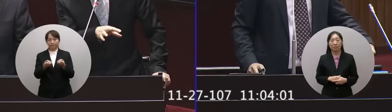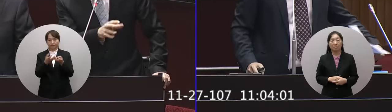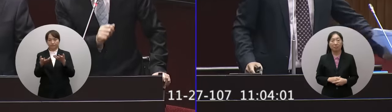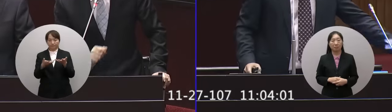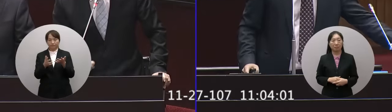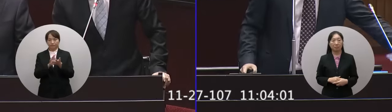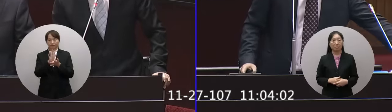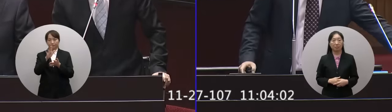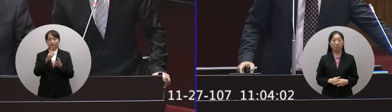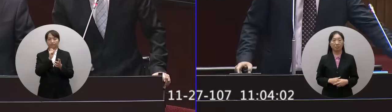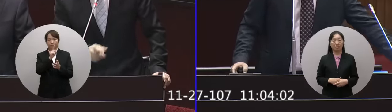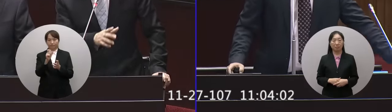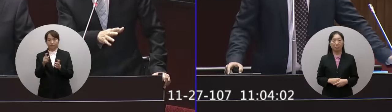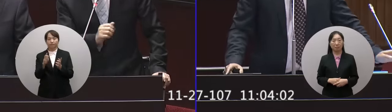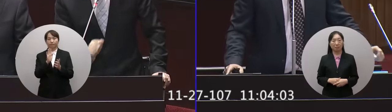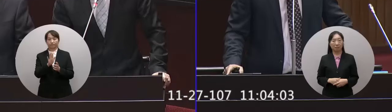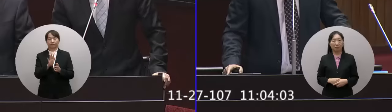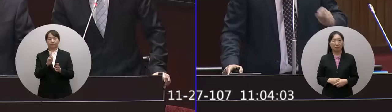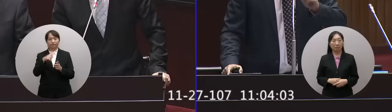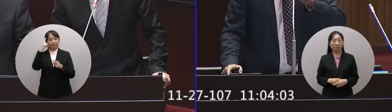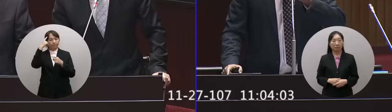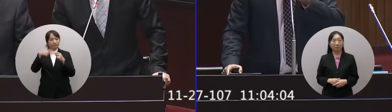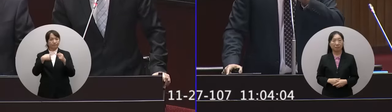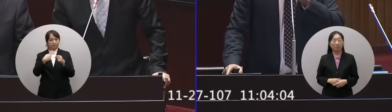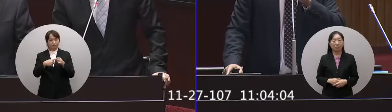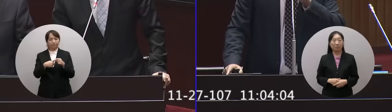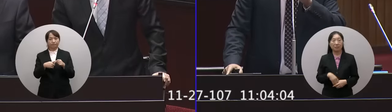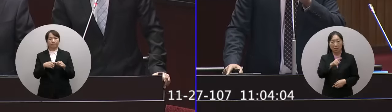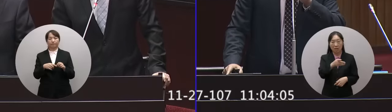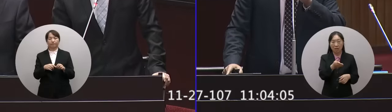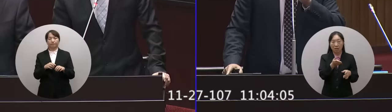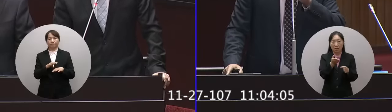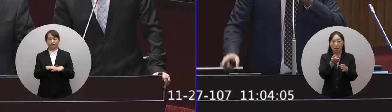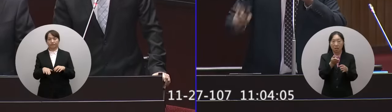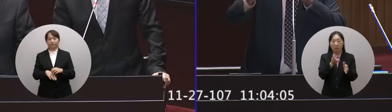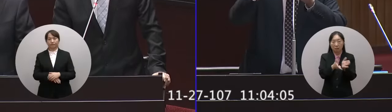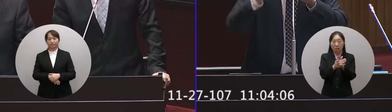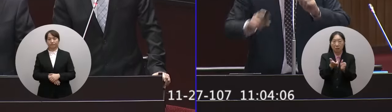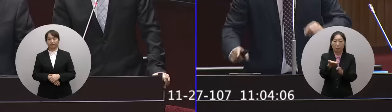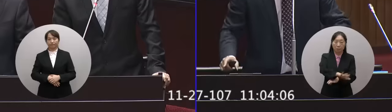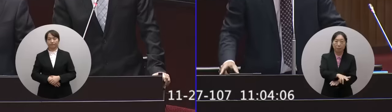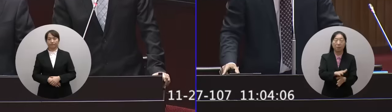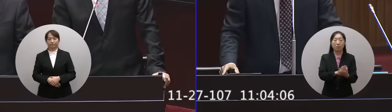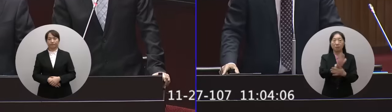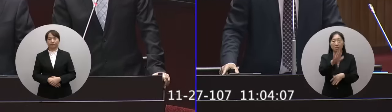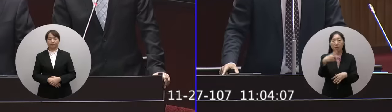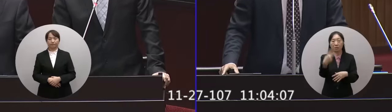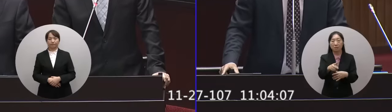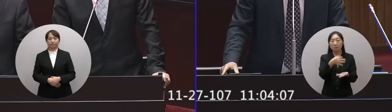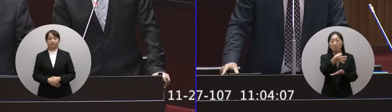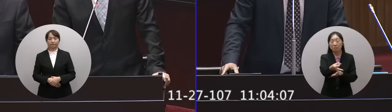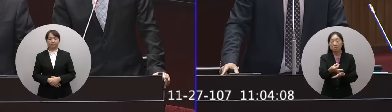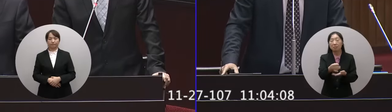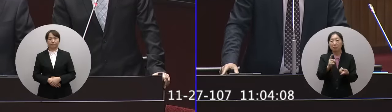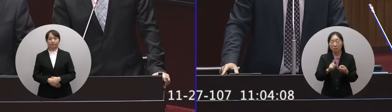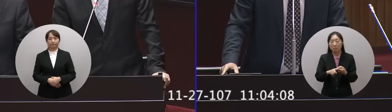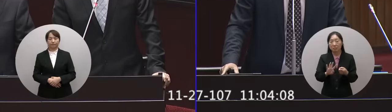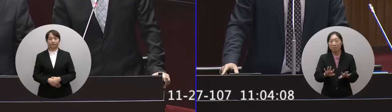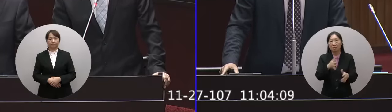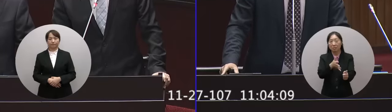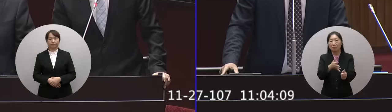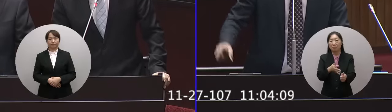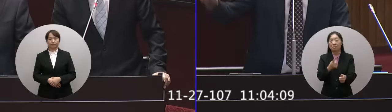發生以後他也做一些採購但是那個明年他事故發生以後他要去採購來我再請教一下部長現在